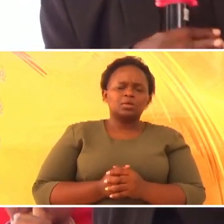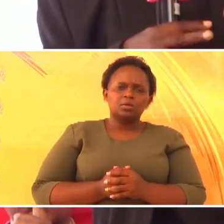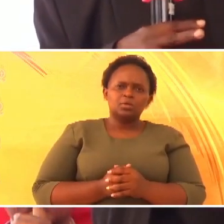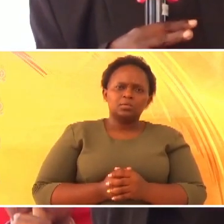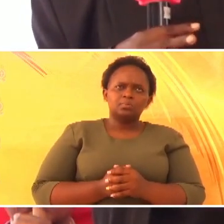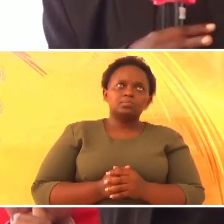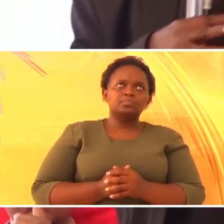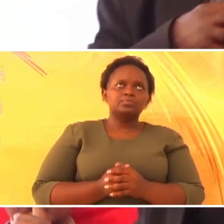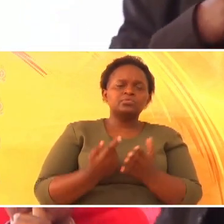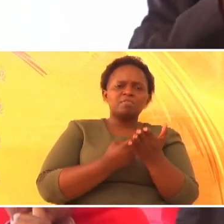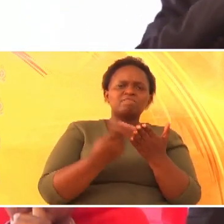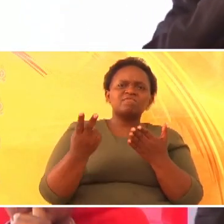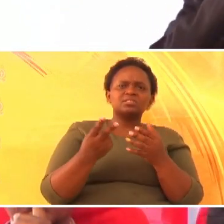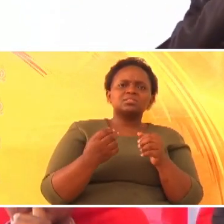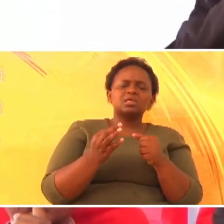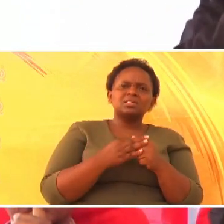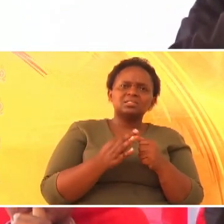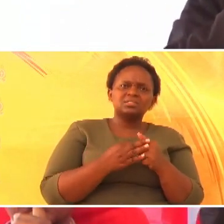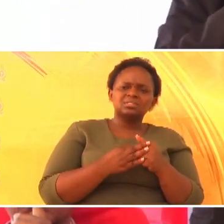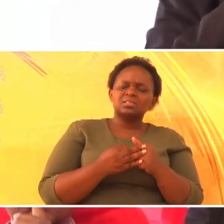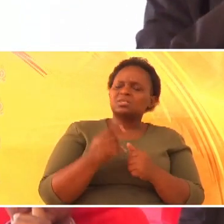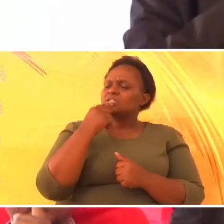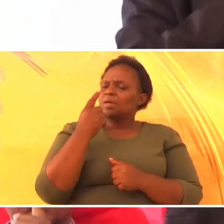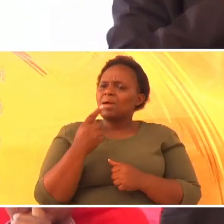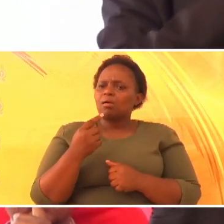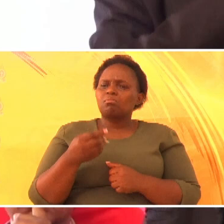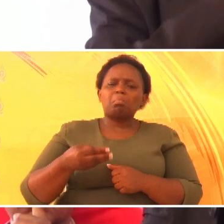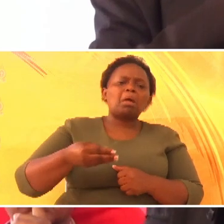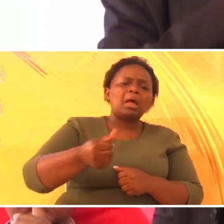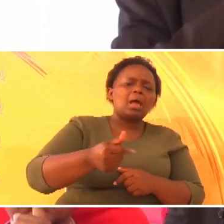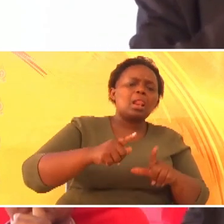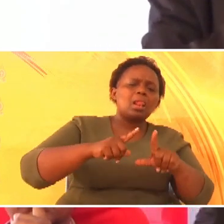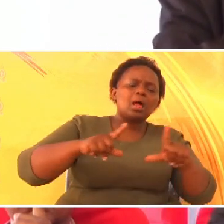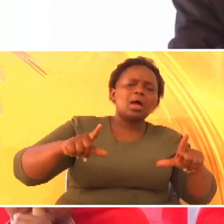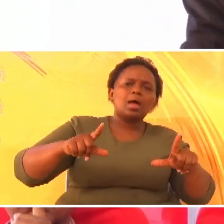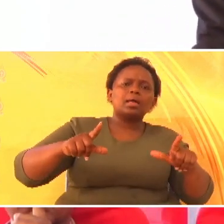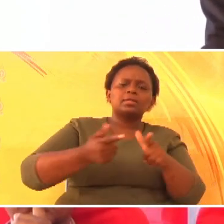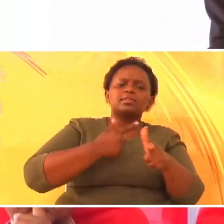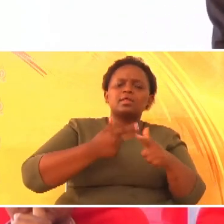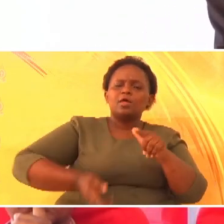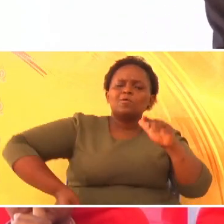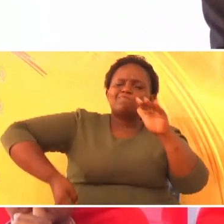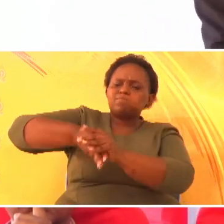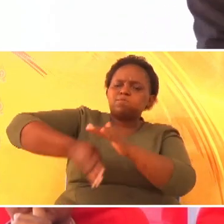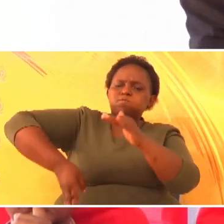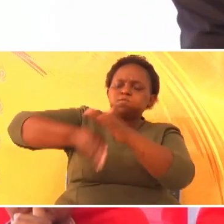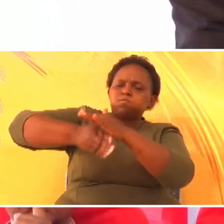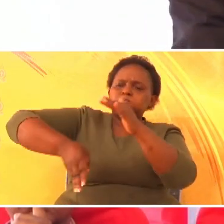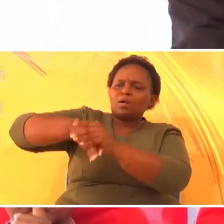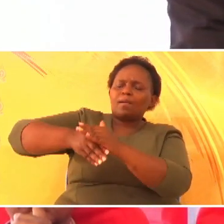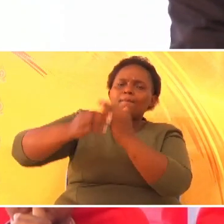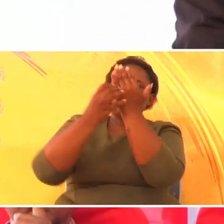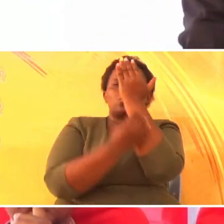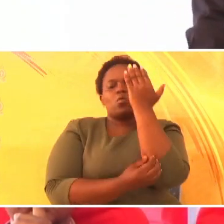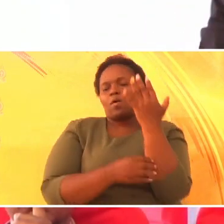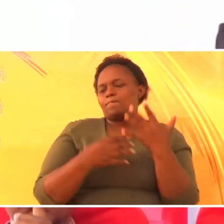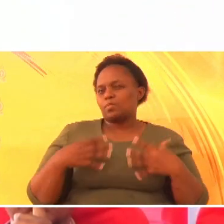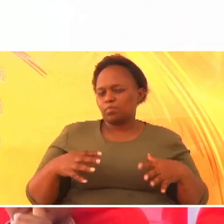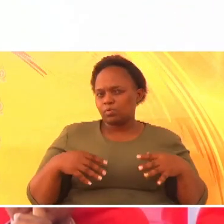wanaendelea kununuwa mashamba, ili wawafukuze, wale ambao ni maskini